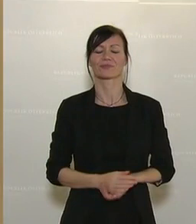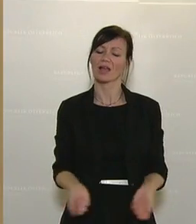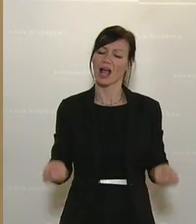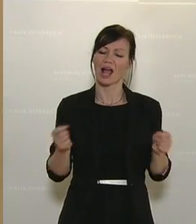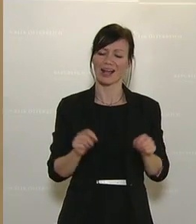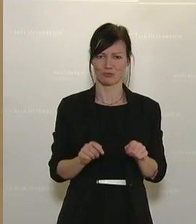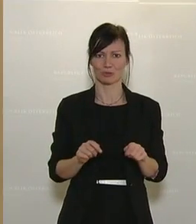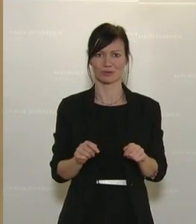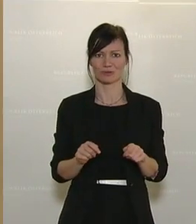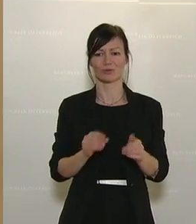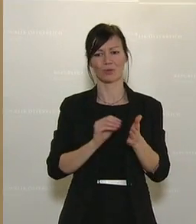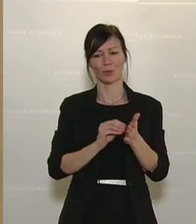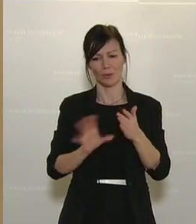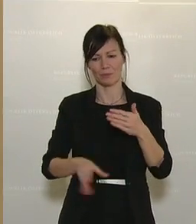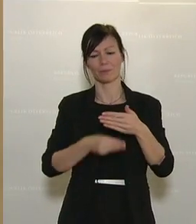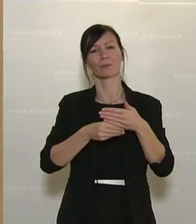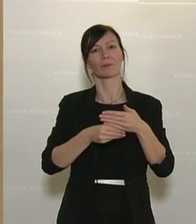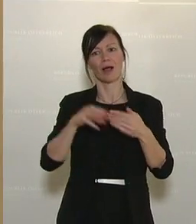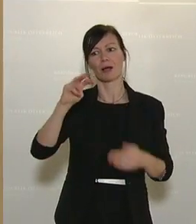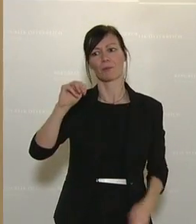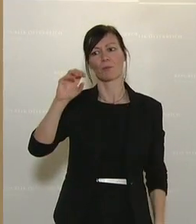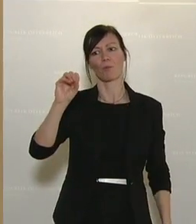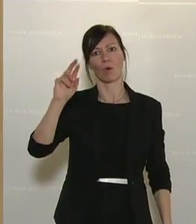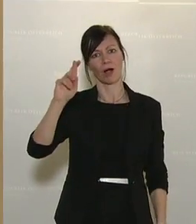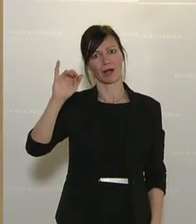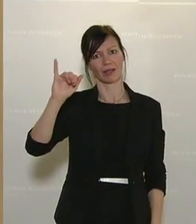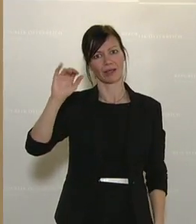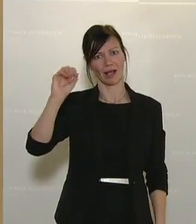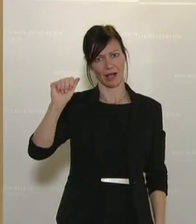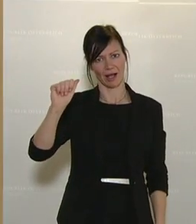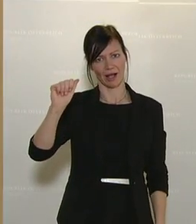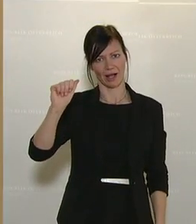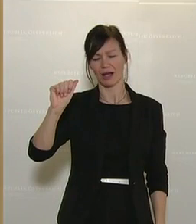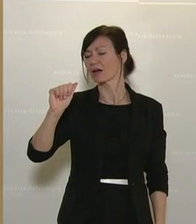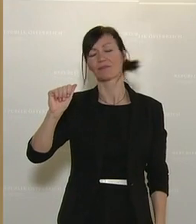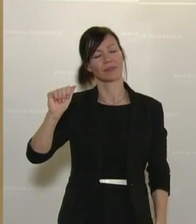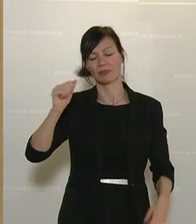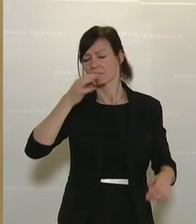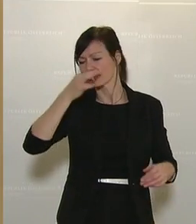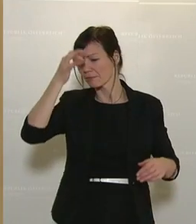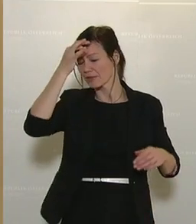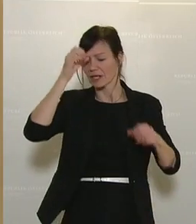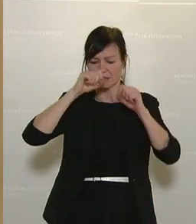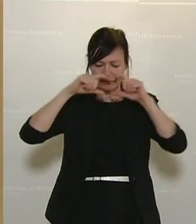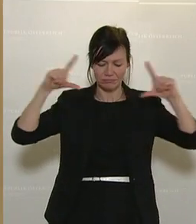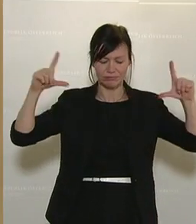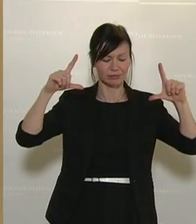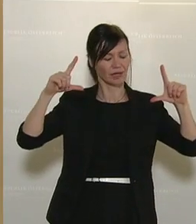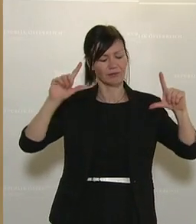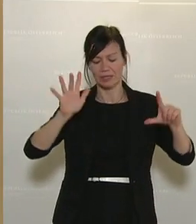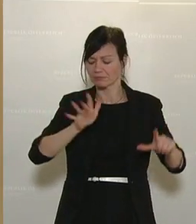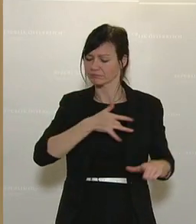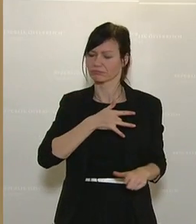Und abschließend noch auch ein Wort zu Moria. Ganz ehrlich, wir geben diese Bilder, uns allen gehen diese Bilder natürlich nahe. Aber ich halte